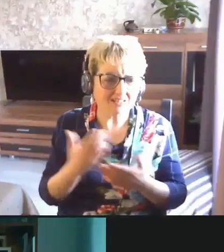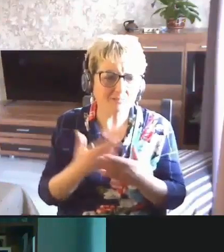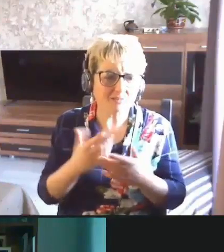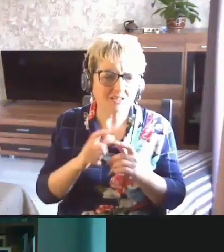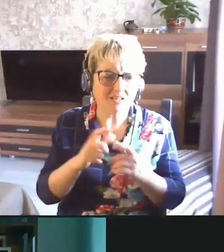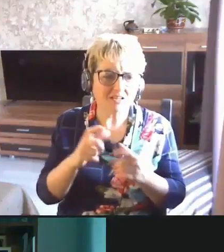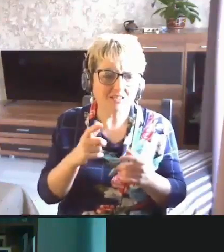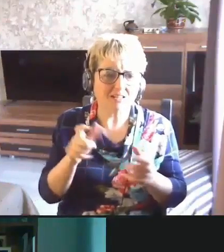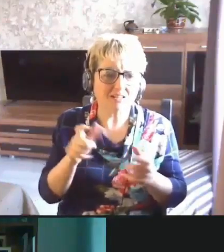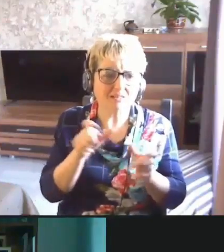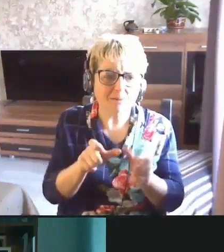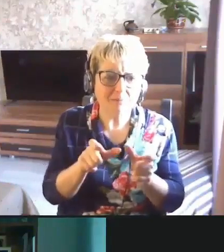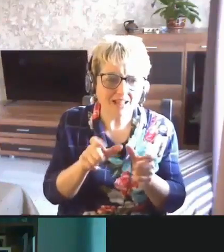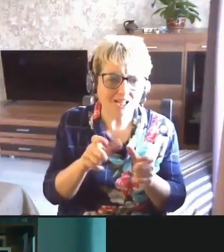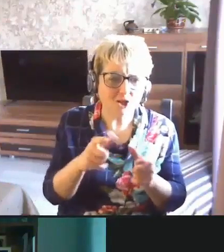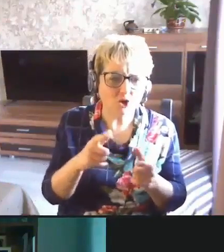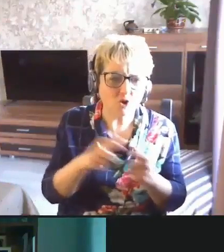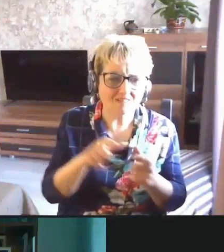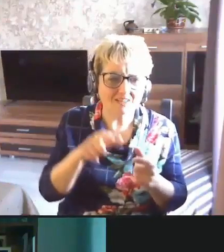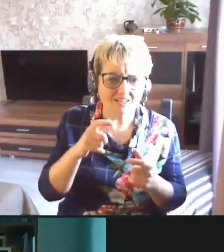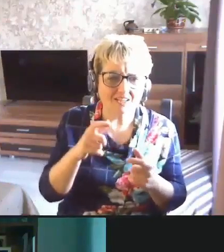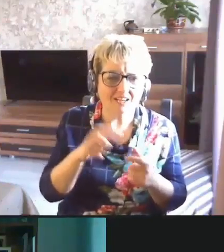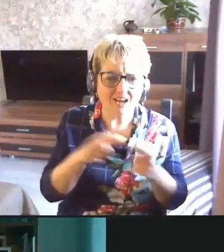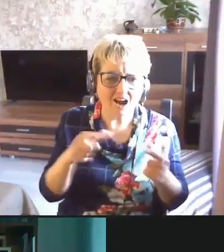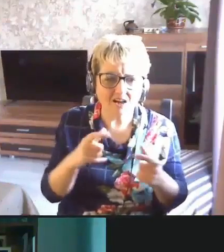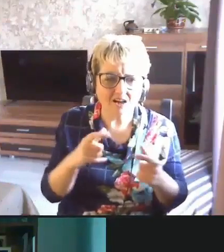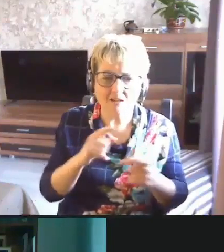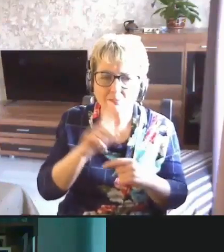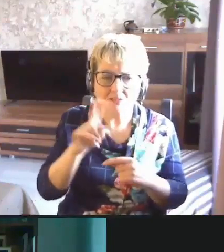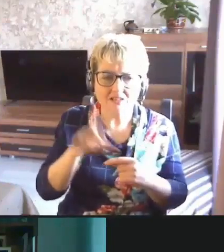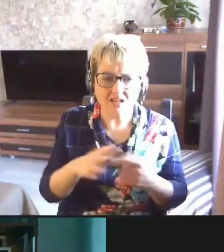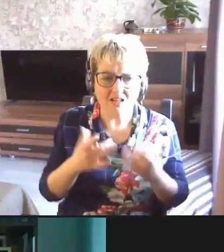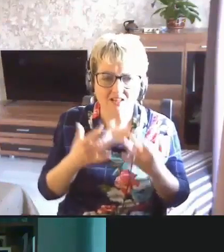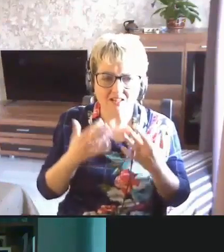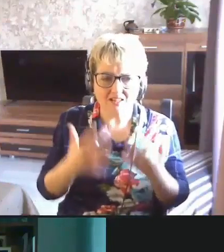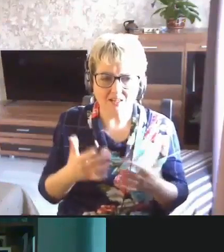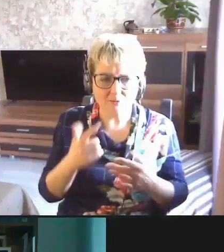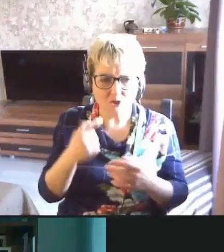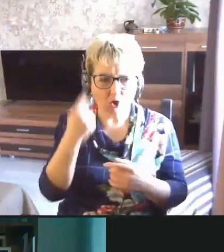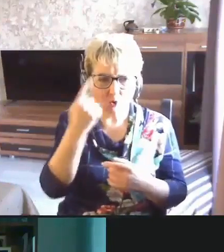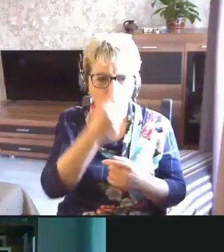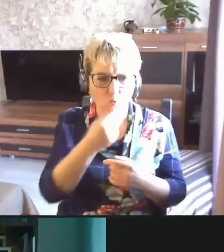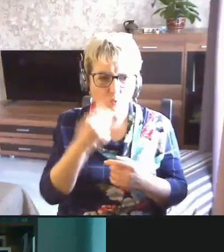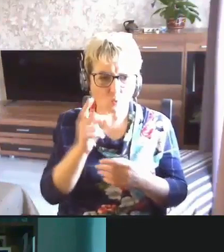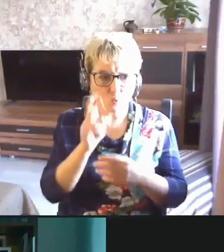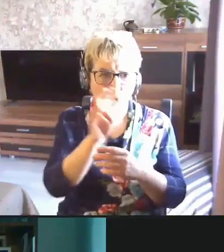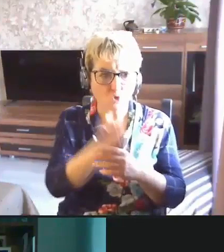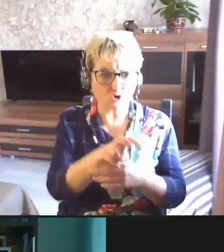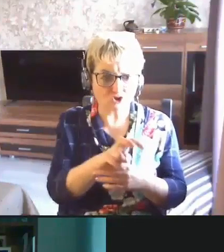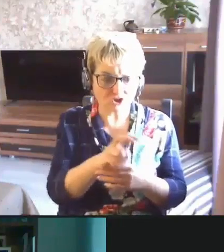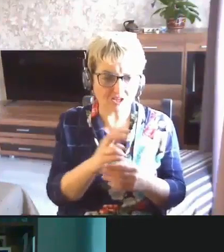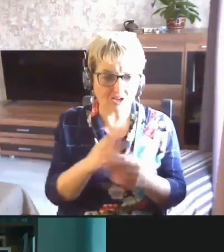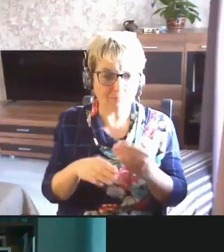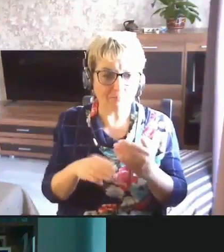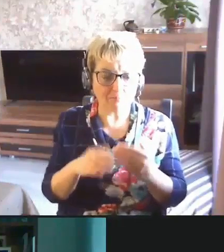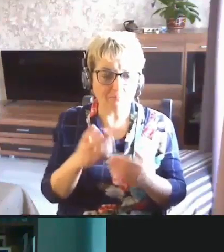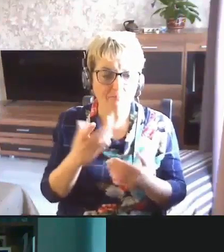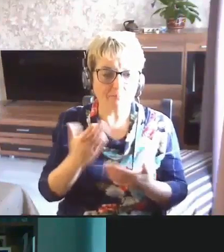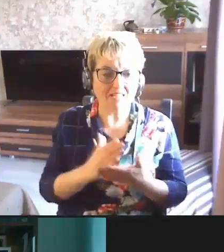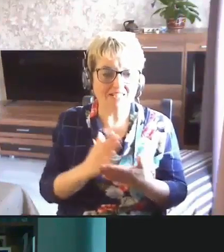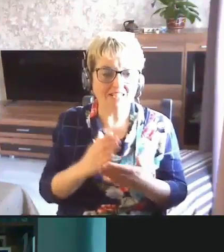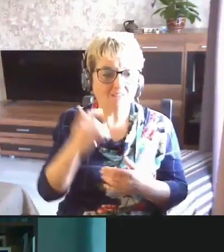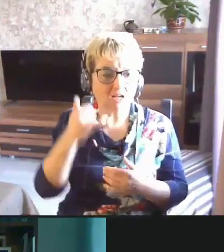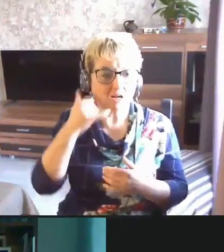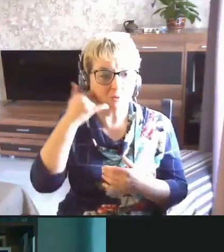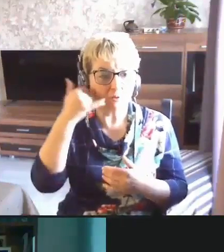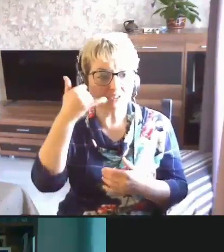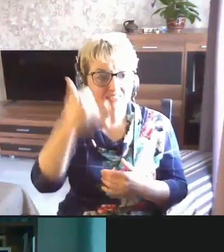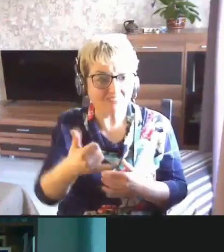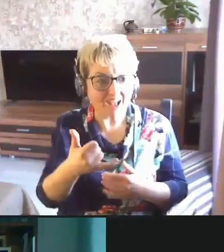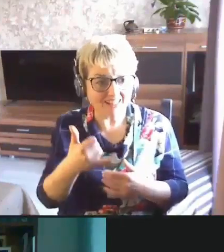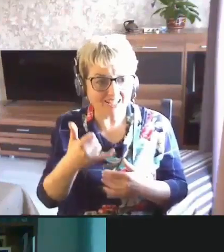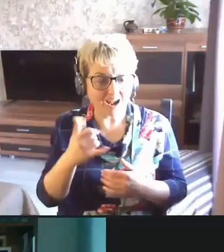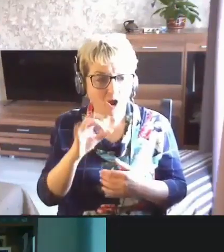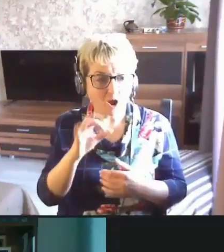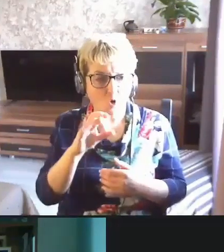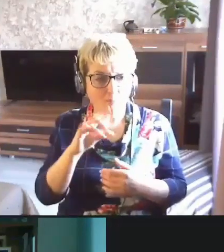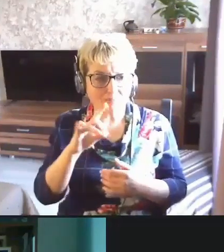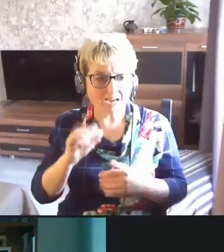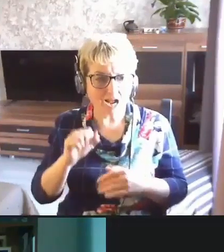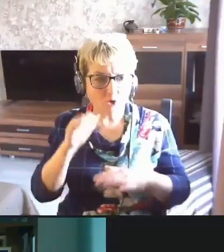там блокировки карт, там требуется постоянно устное обращение посредством устного звонка